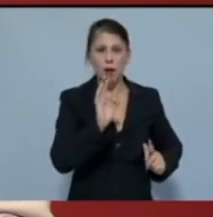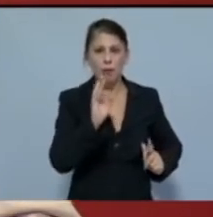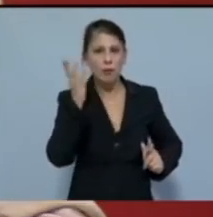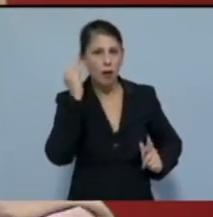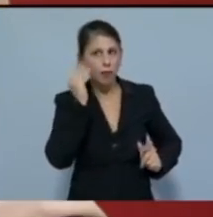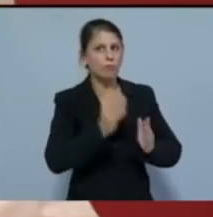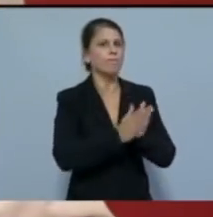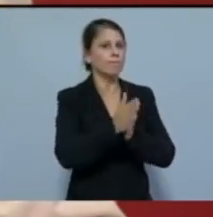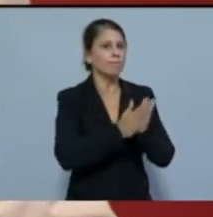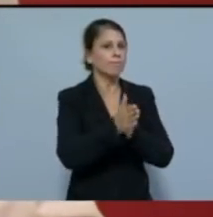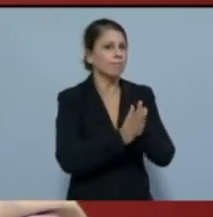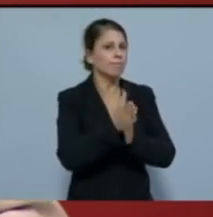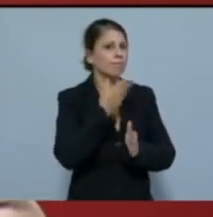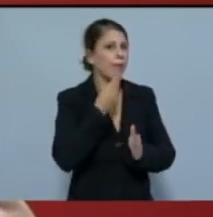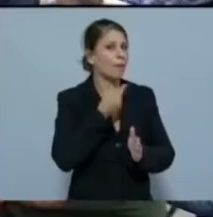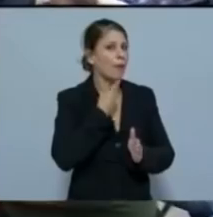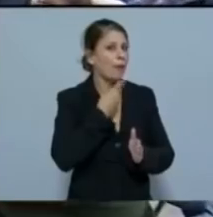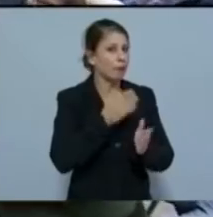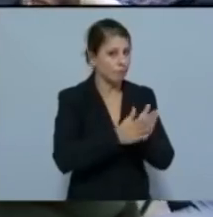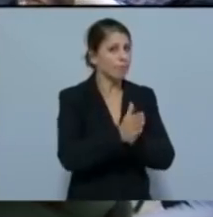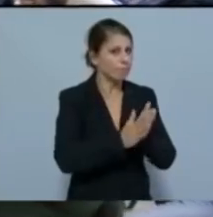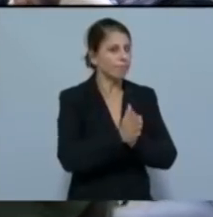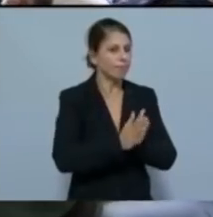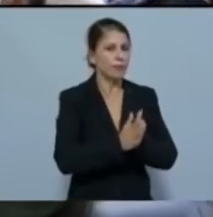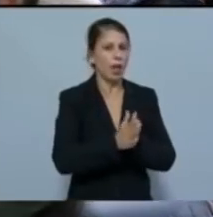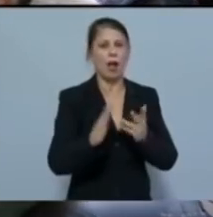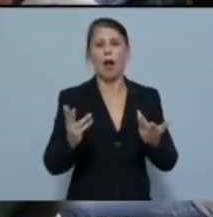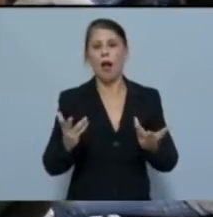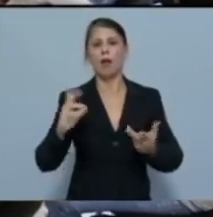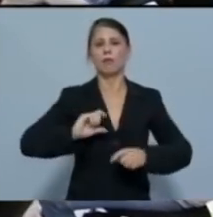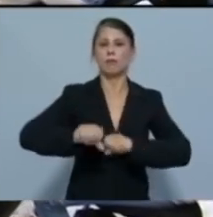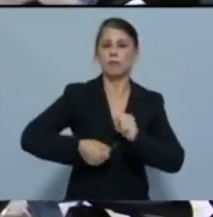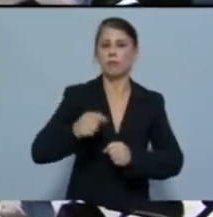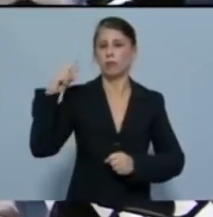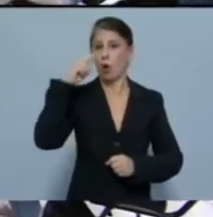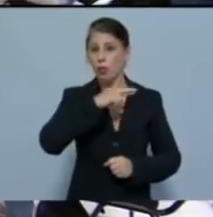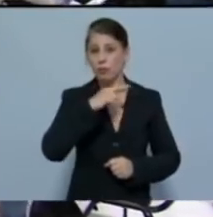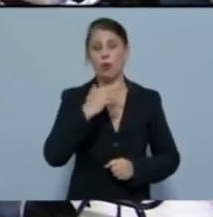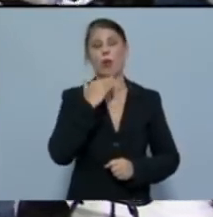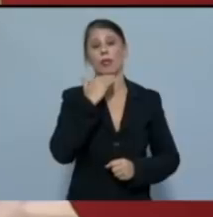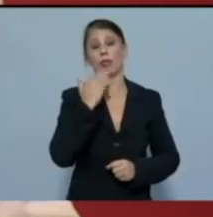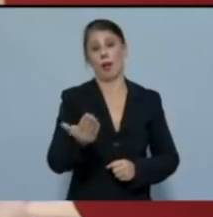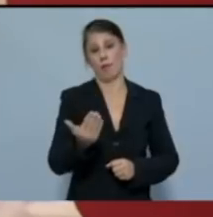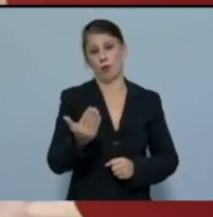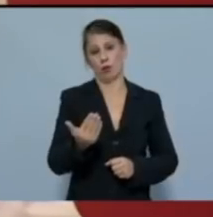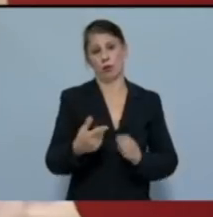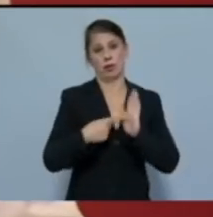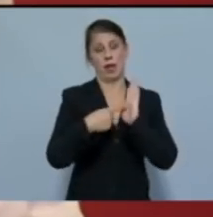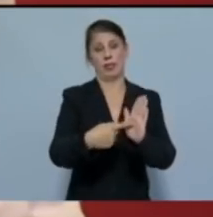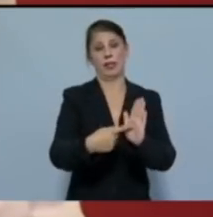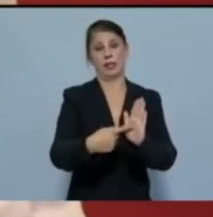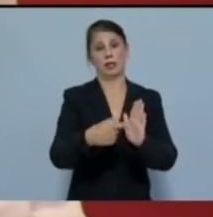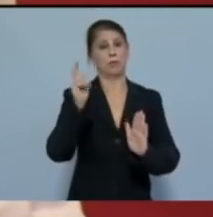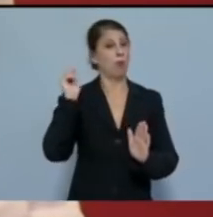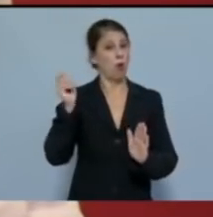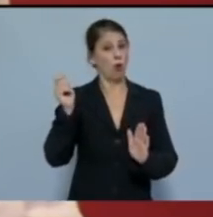τους. Όμως, όσο και αν προσπαθεί ο Πρωθυπουργός, δεν μπορεί να εμφανίσει την πολιτική